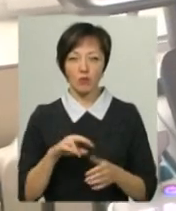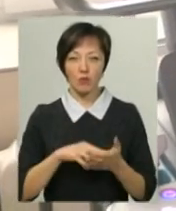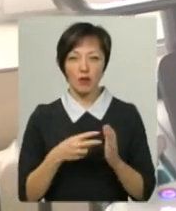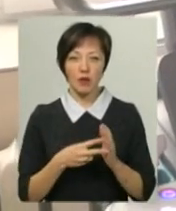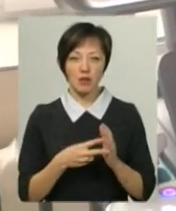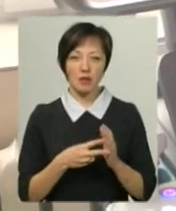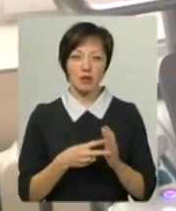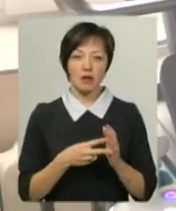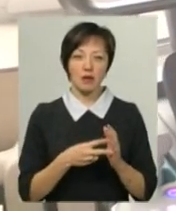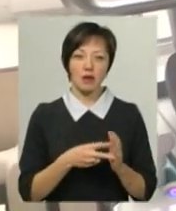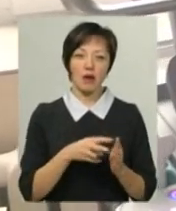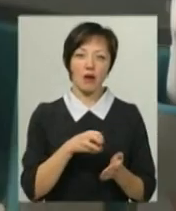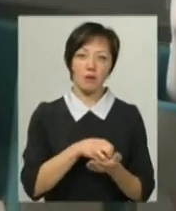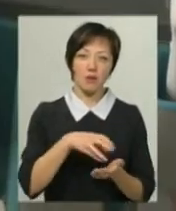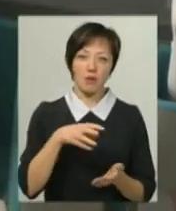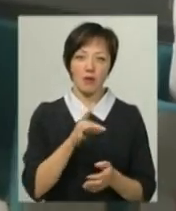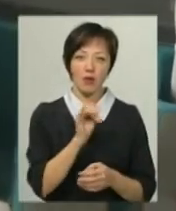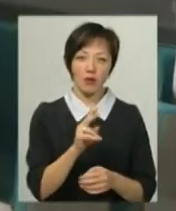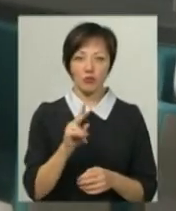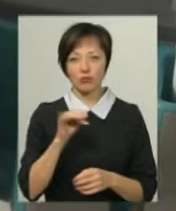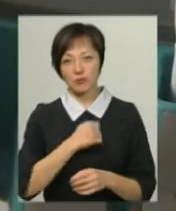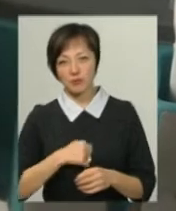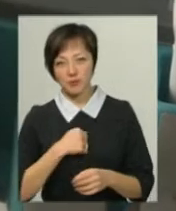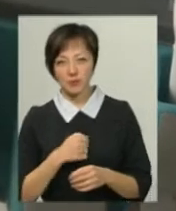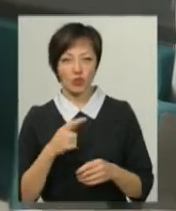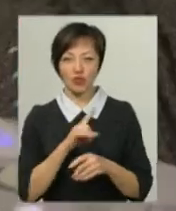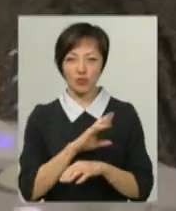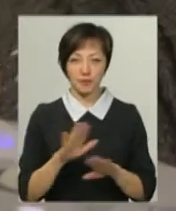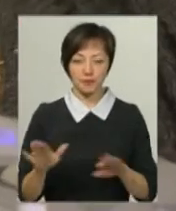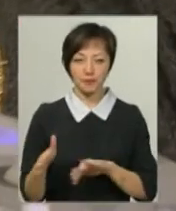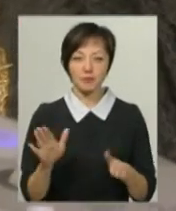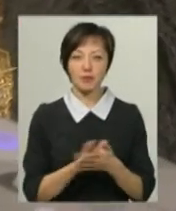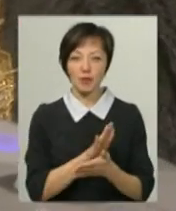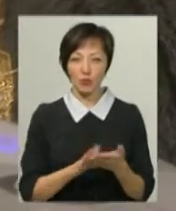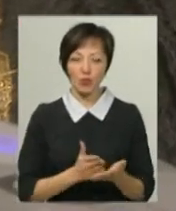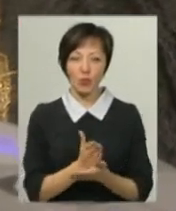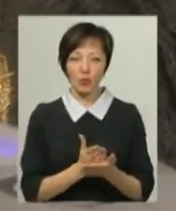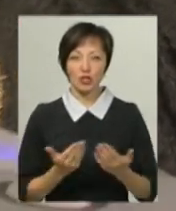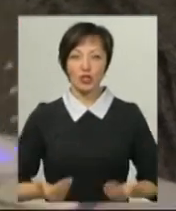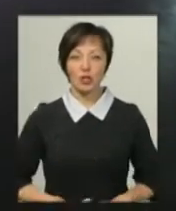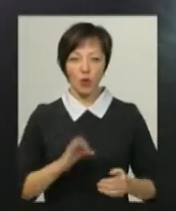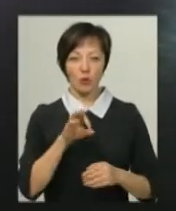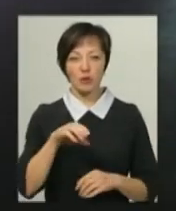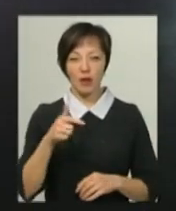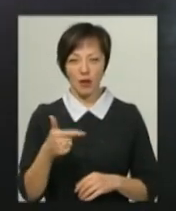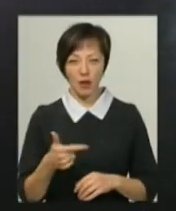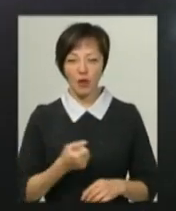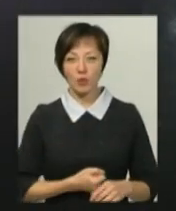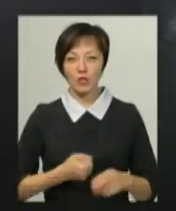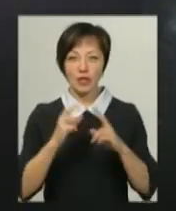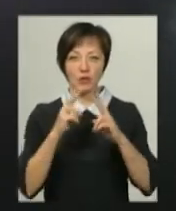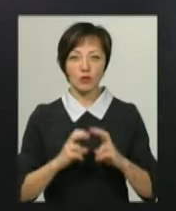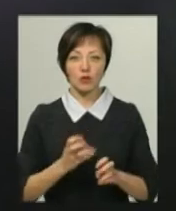злоякісності і доброякісності. Лікар каже, усі послуги в центрі безкоштовні для жителів територіальної громади. На ультразвукову